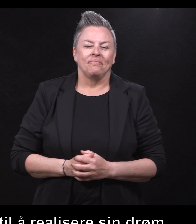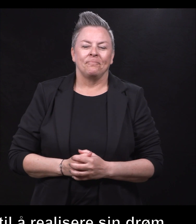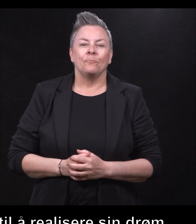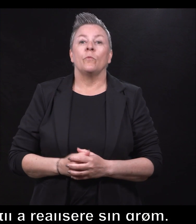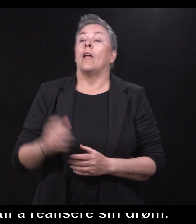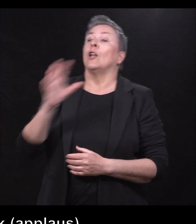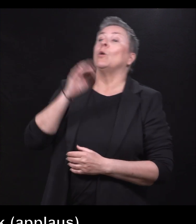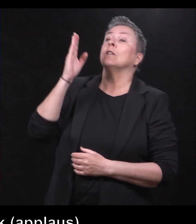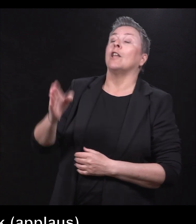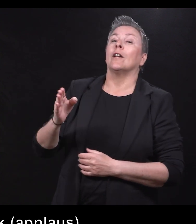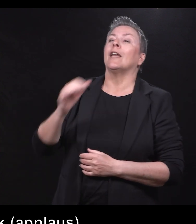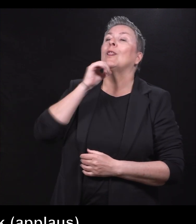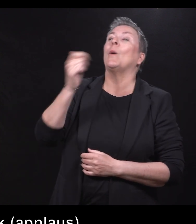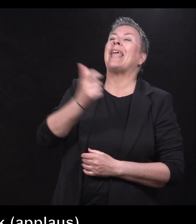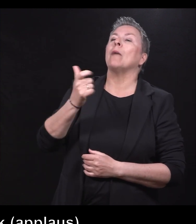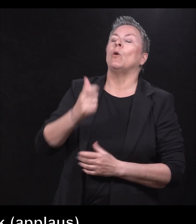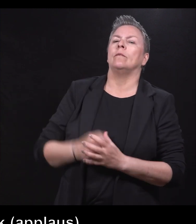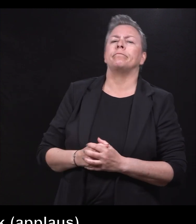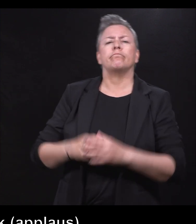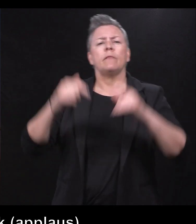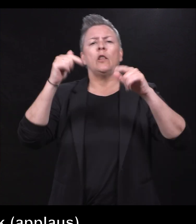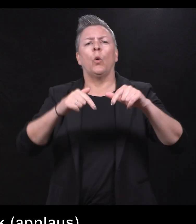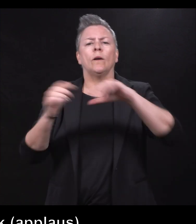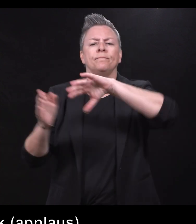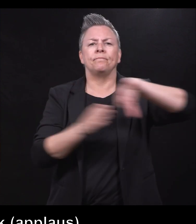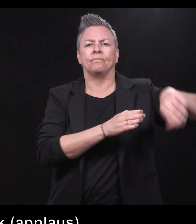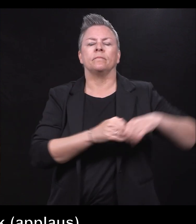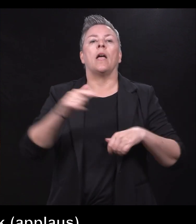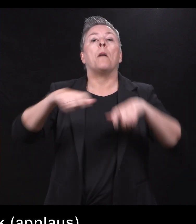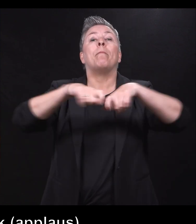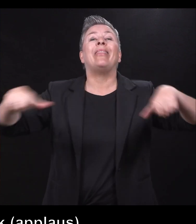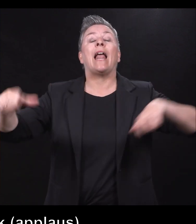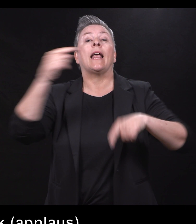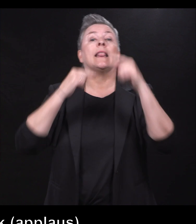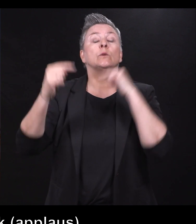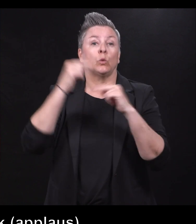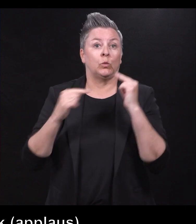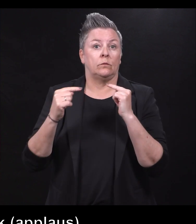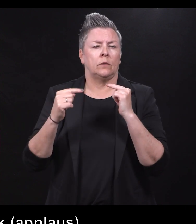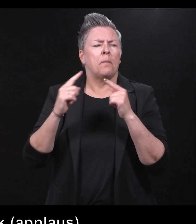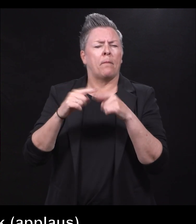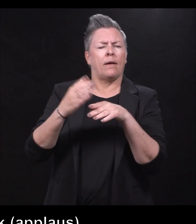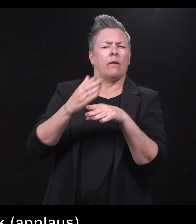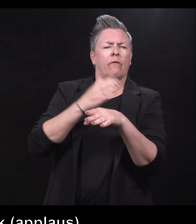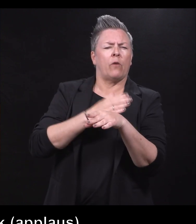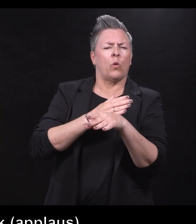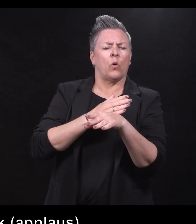Tusen takk for det, Tor Gjermund. Vi skal nå over til paneldiskusjon. Men før... Og det er vel noen som skal få opp